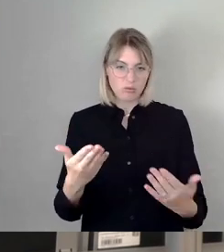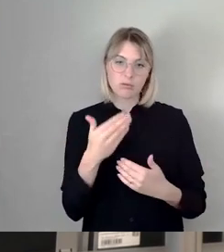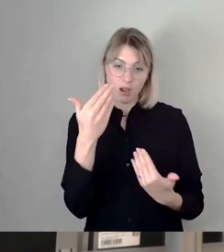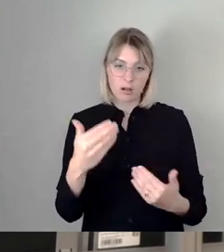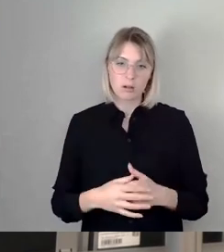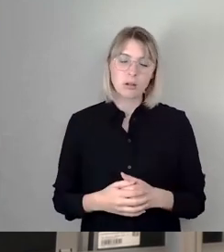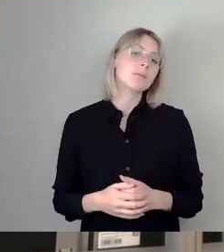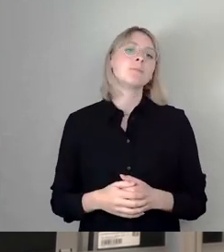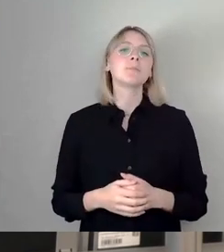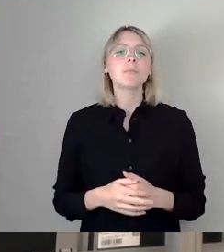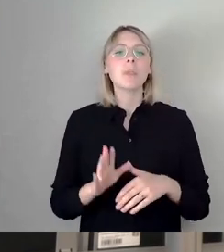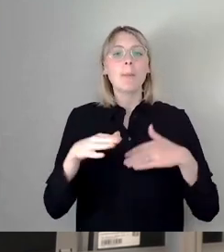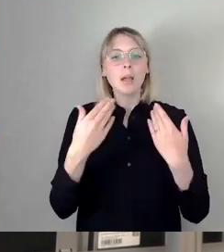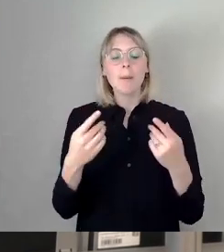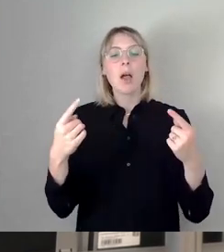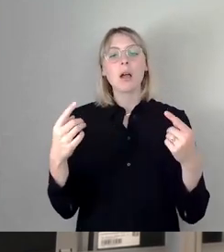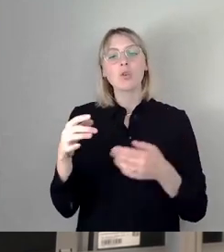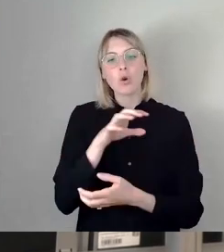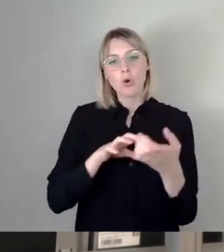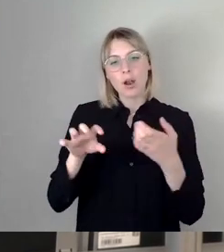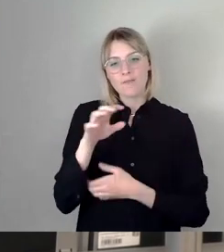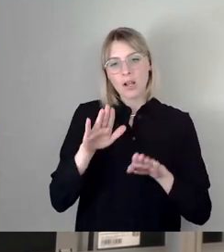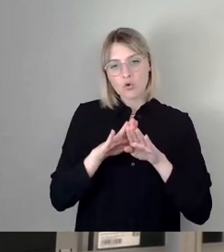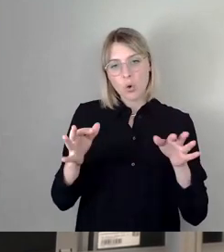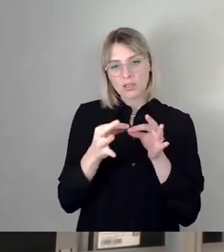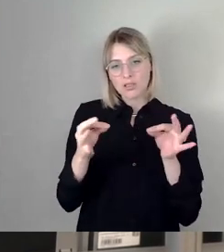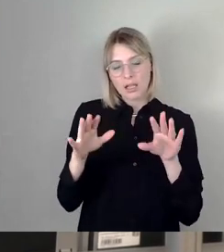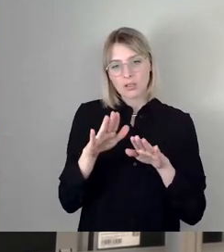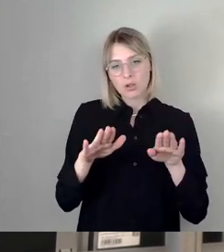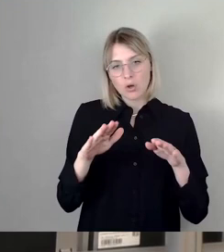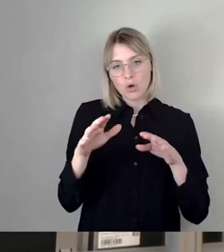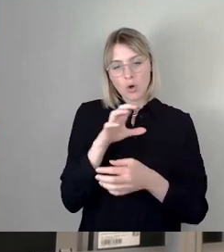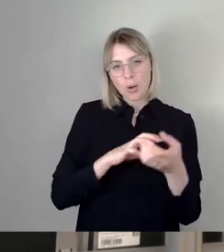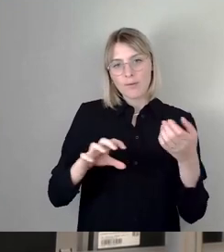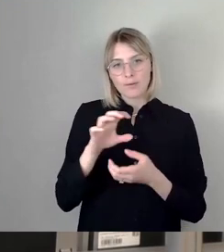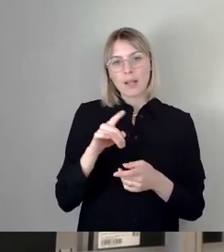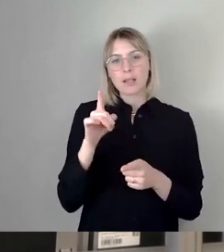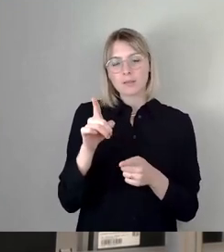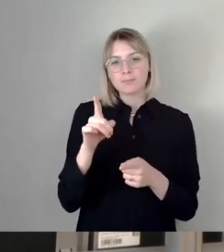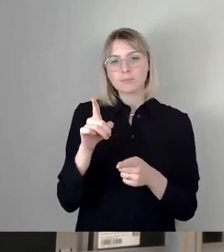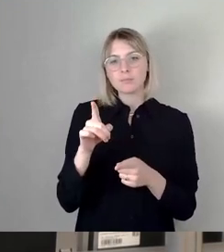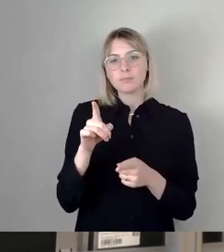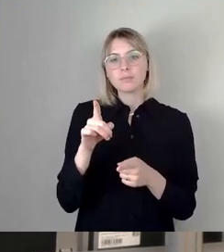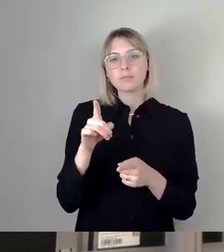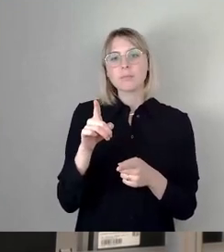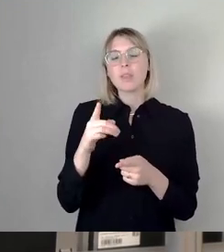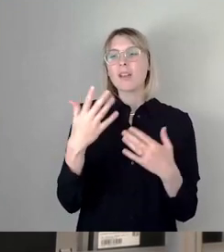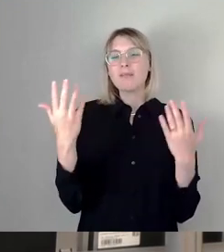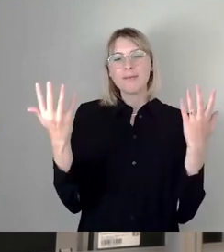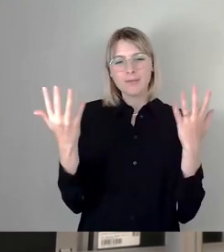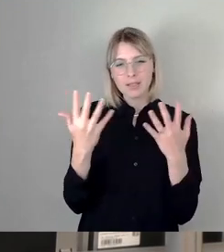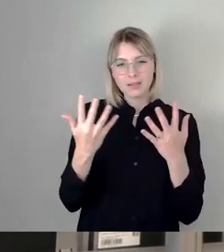und den möchte ich aussprechen. Martin Schulte-Wissermann hat es nur wieder implizit getan, aber nicht explizit getan. Der Grundkonflikt ist der,